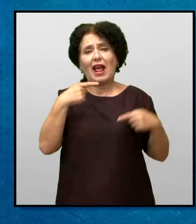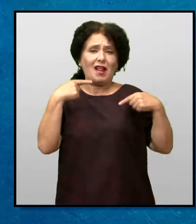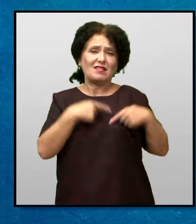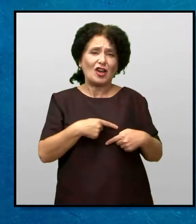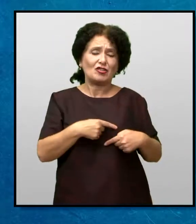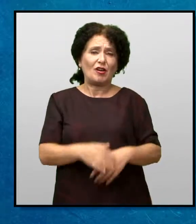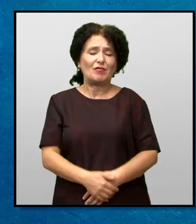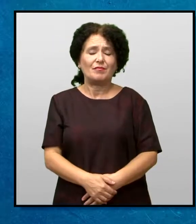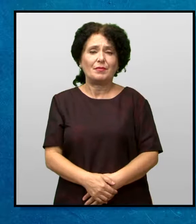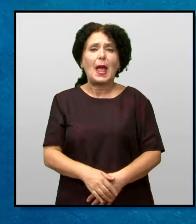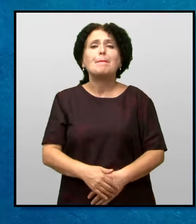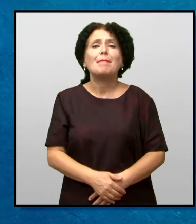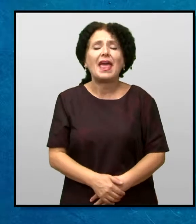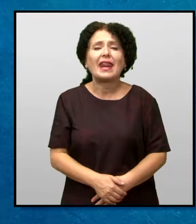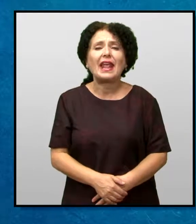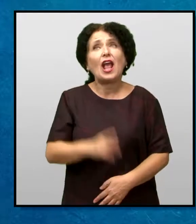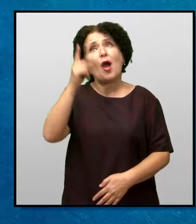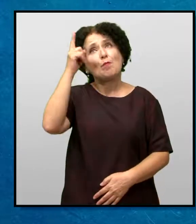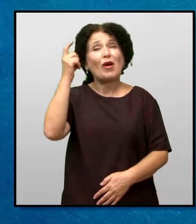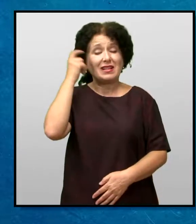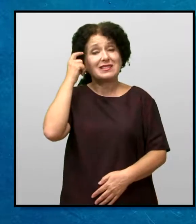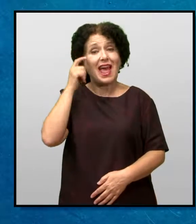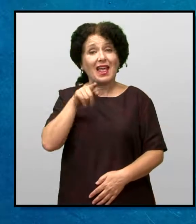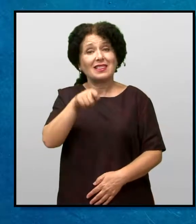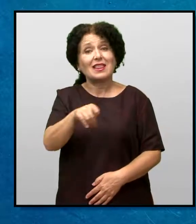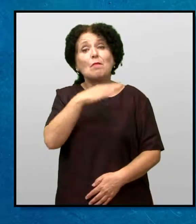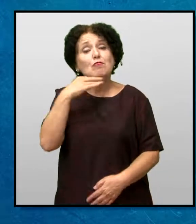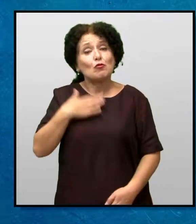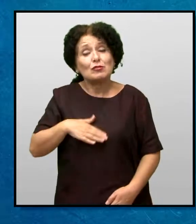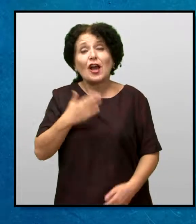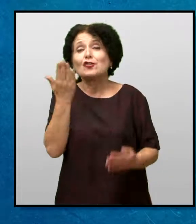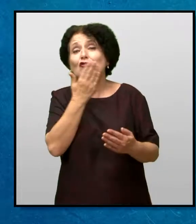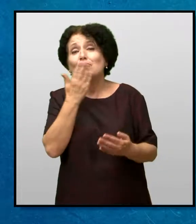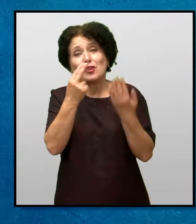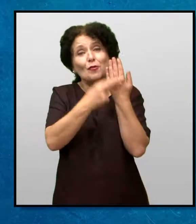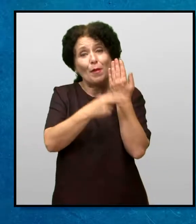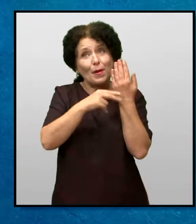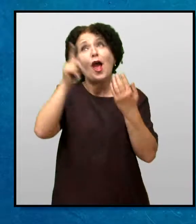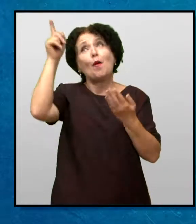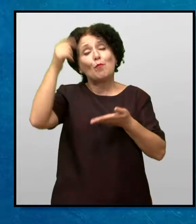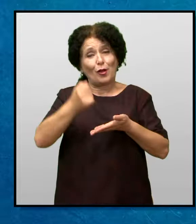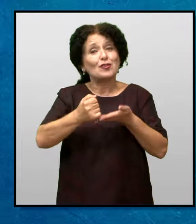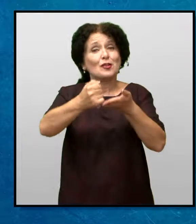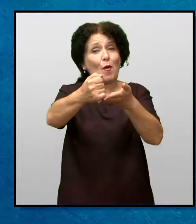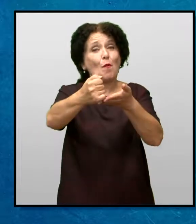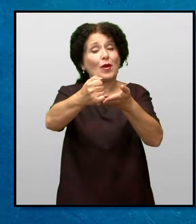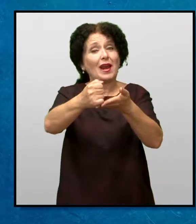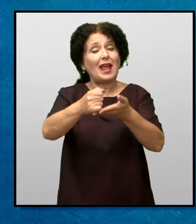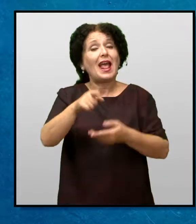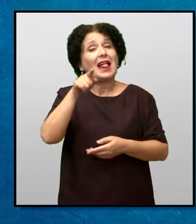таа на та жена Мери, Бог знае дека ти многу сакаш да ја читаш Библијата И тој ќе ти помогне